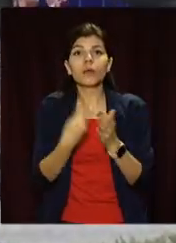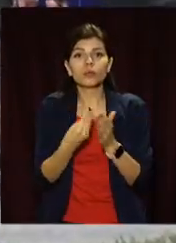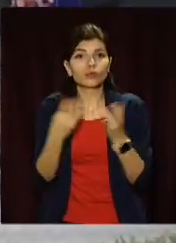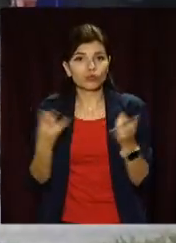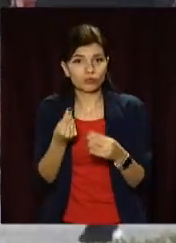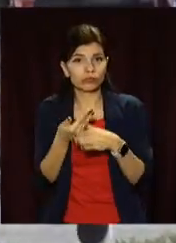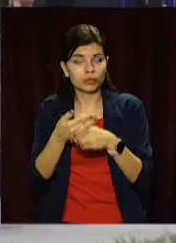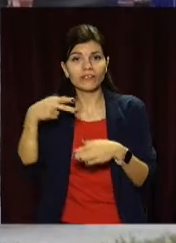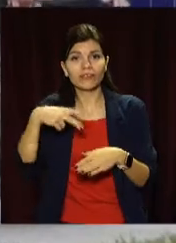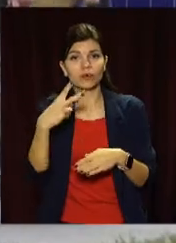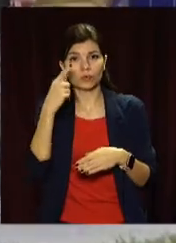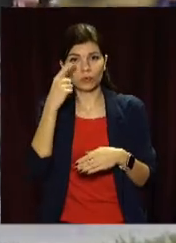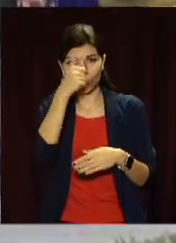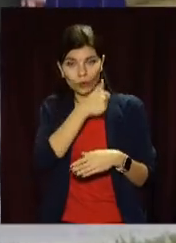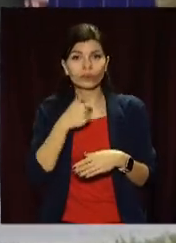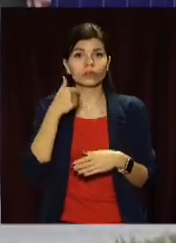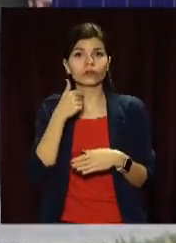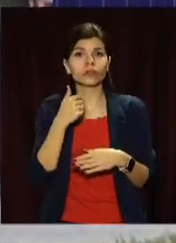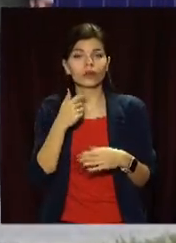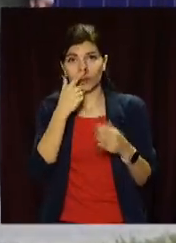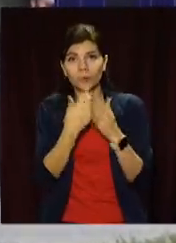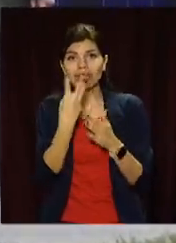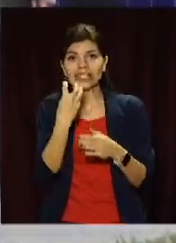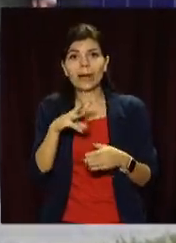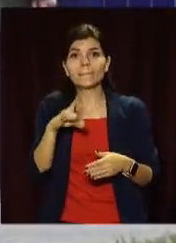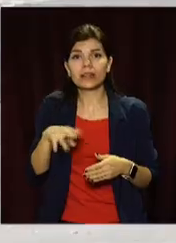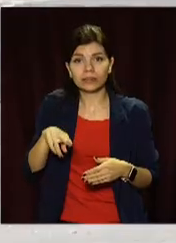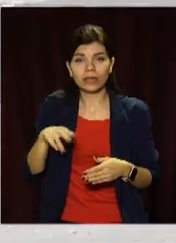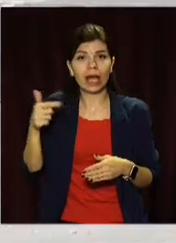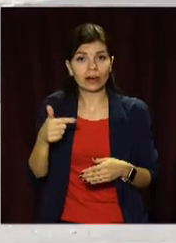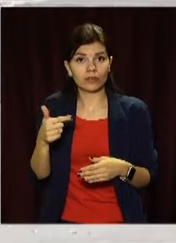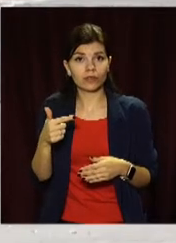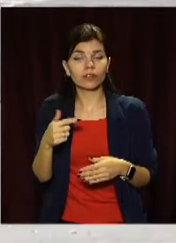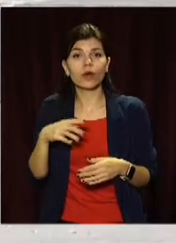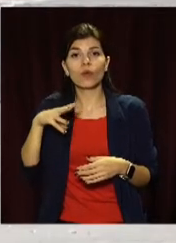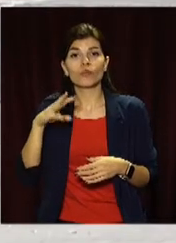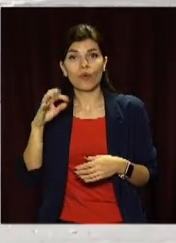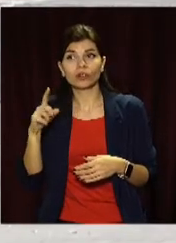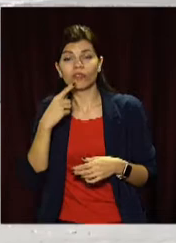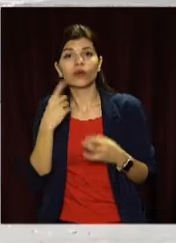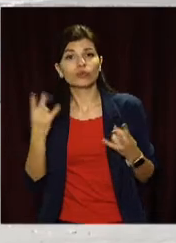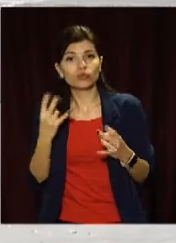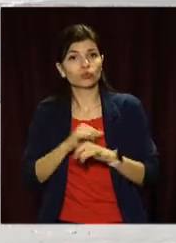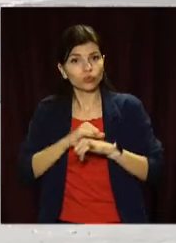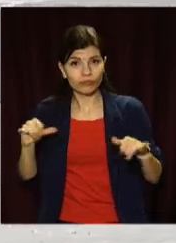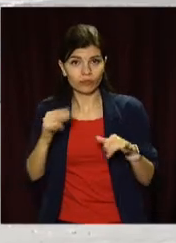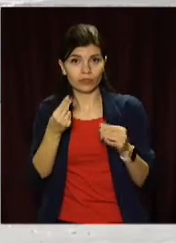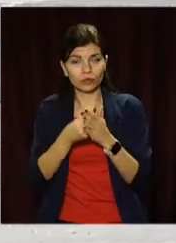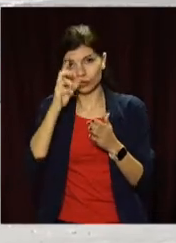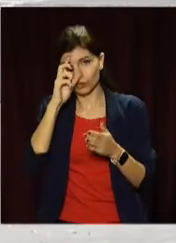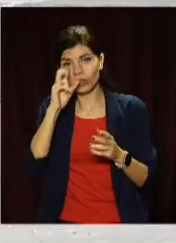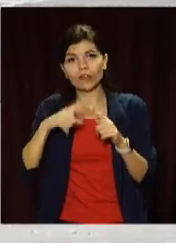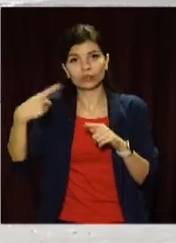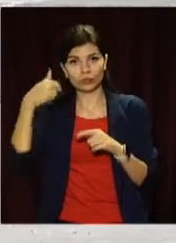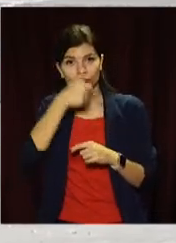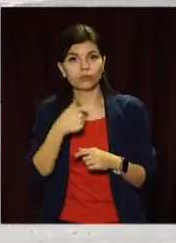медицини у 2021 році – майже 300 мільярдів гривень. Очільник МОЗ за збільшення видатків на медицину в держбюджеті на